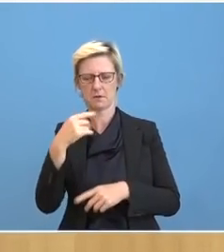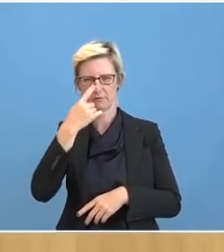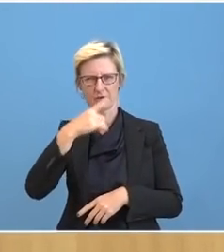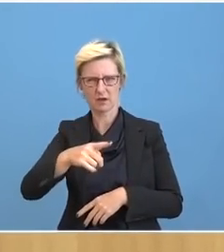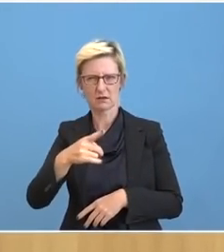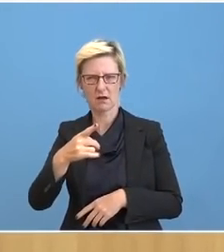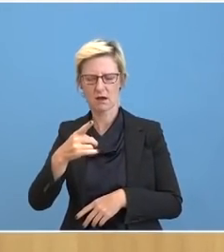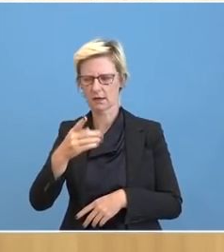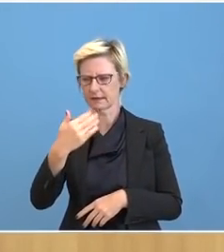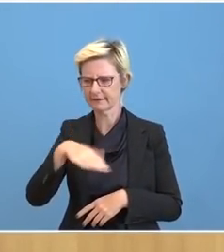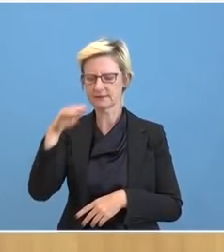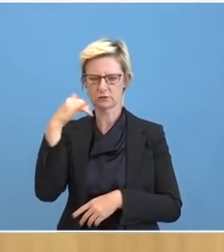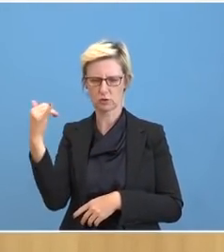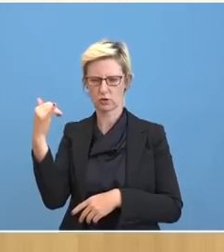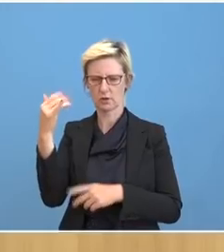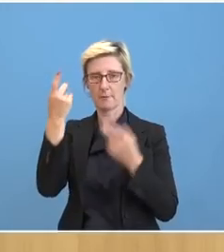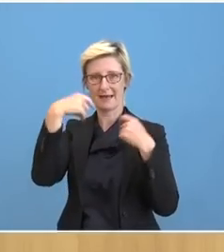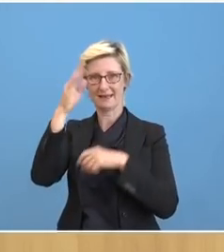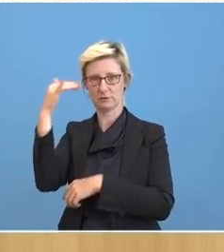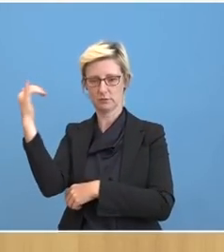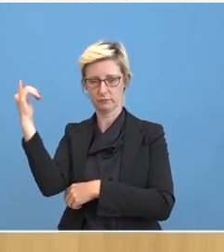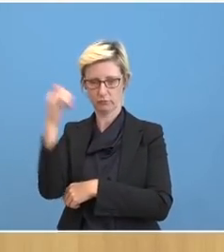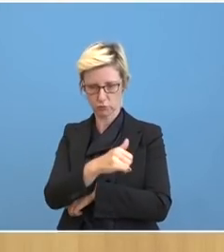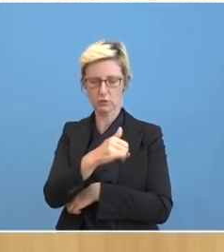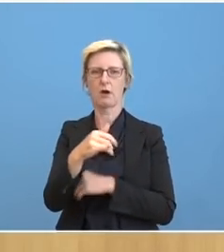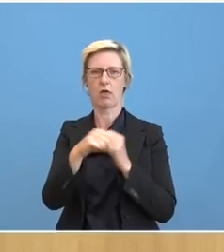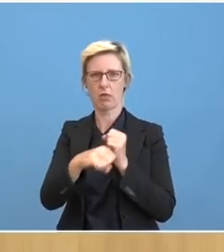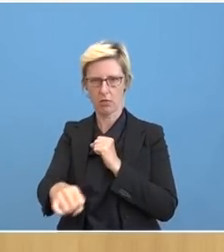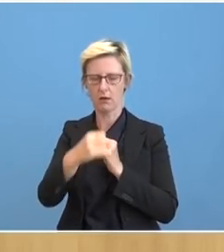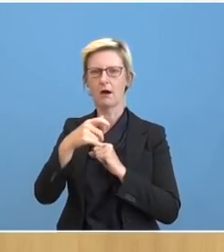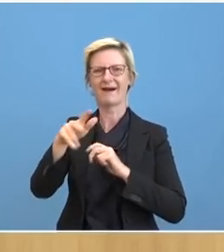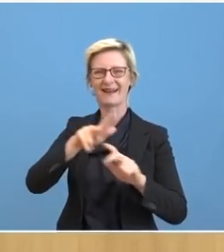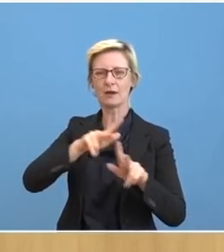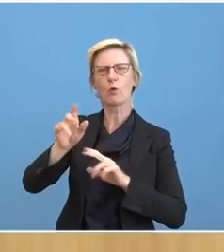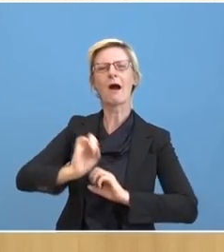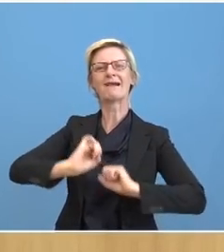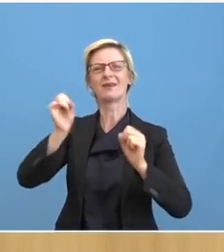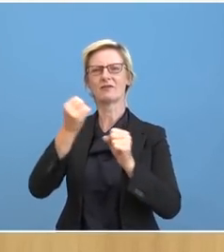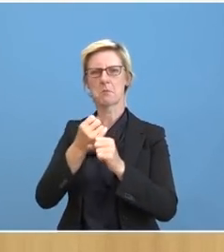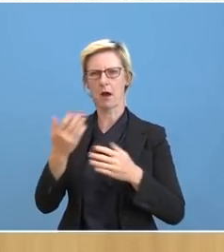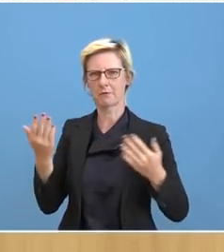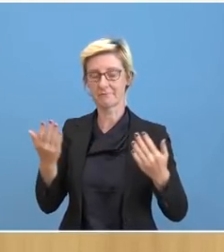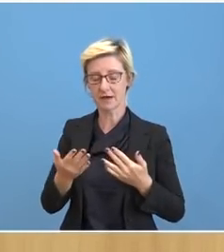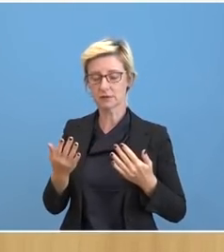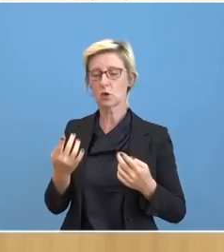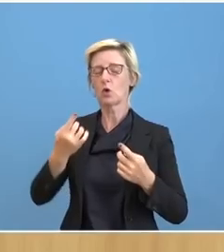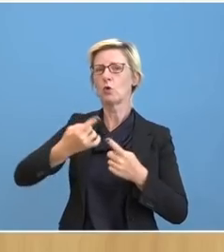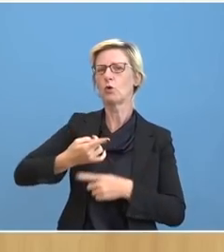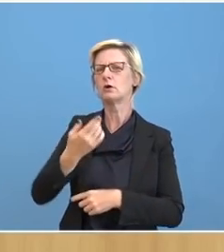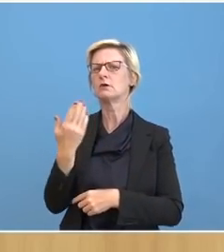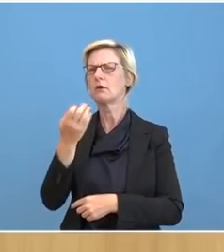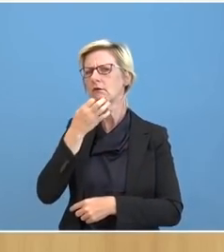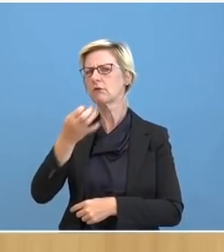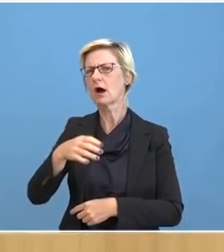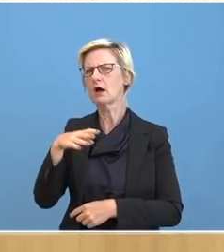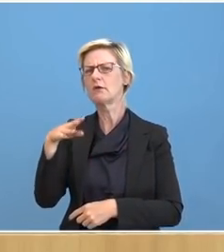eben der Flug zurück nach Berlin verzögert wurde, was die Regierung gemacht hat aktiv und warum zum Beispiel Merkel nicht direkt